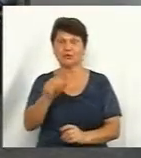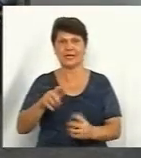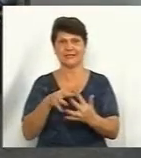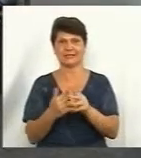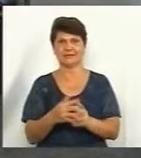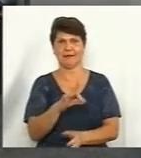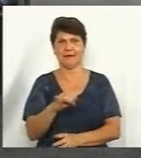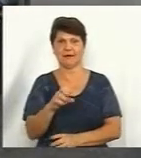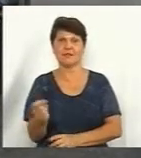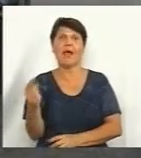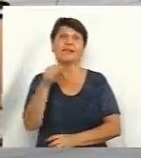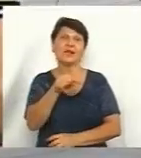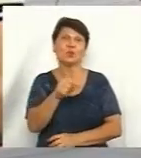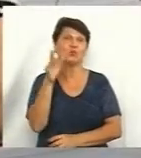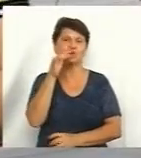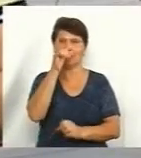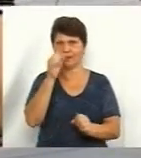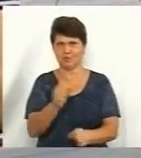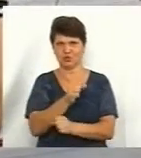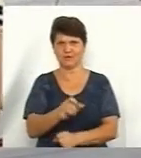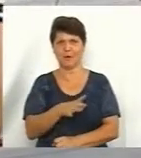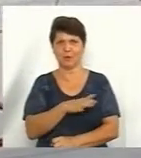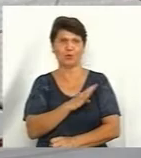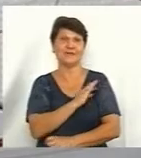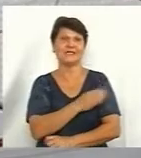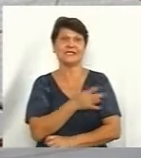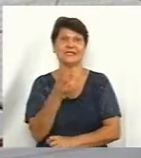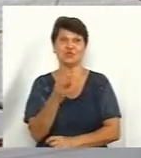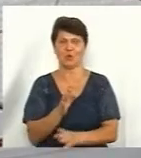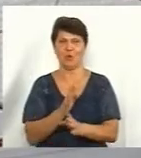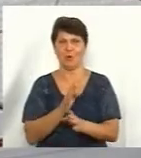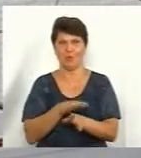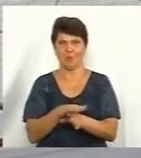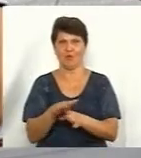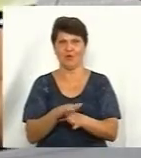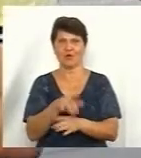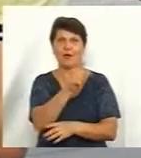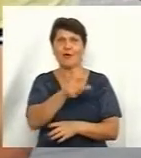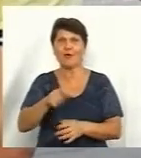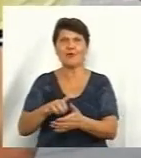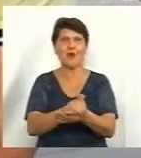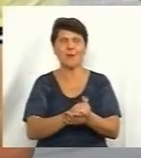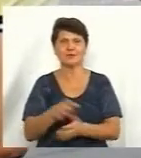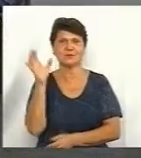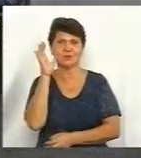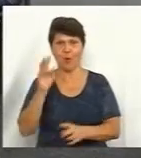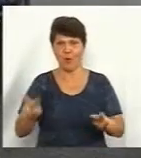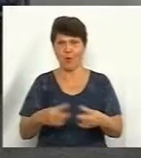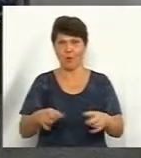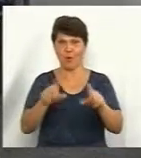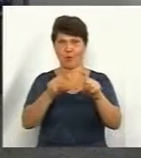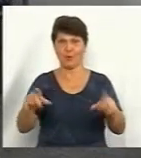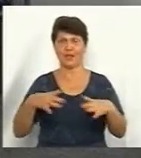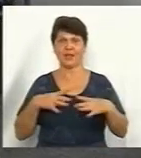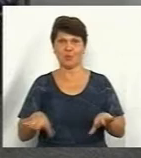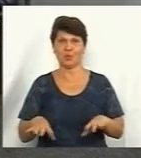ради, що на той час неможливо навіть було фізично проводити громадські слухання через те, що клуба не було. Тобто, ті